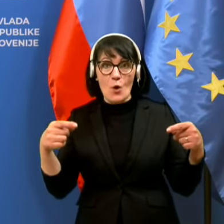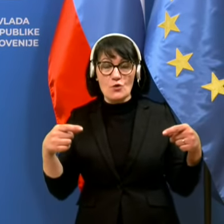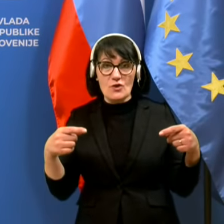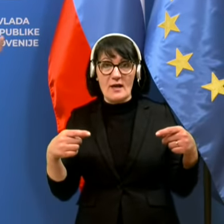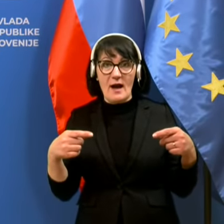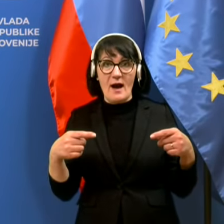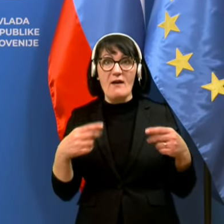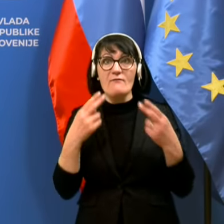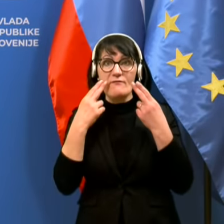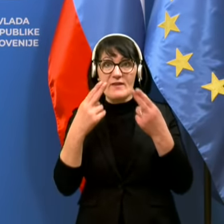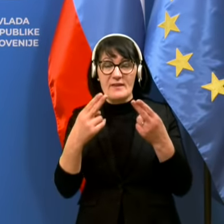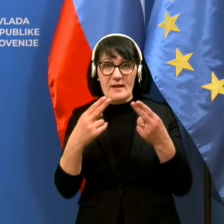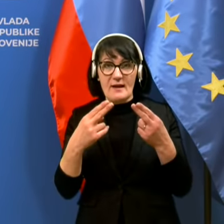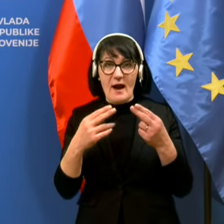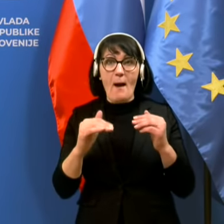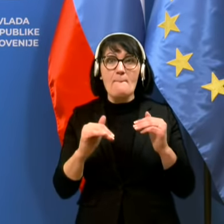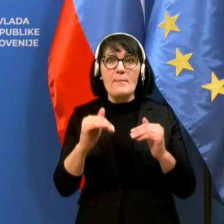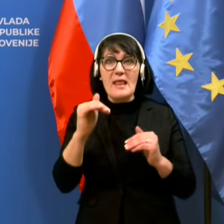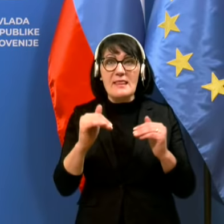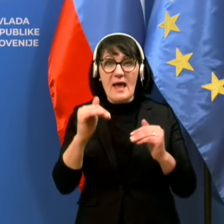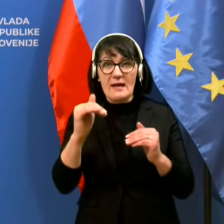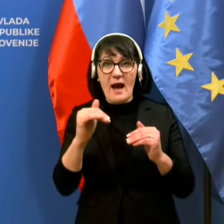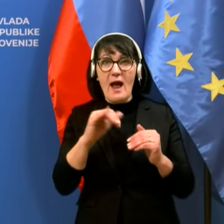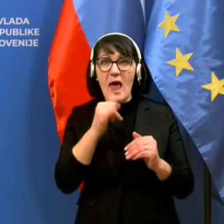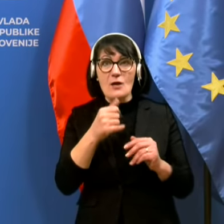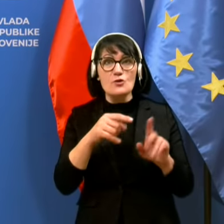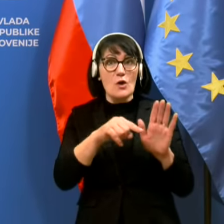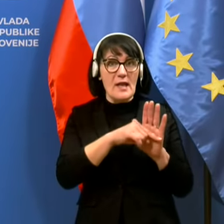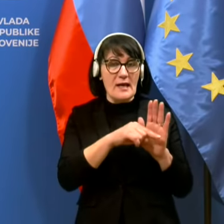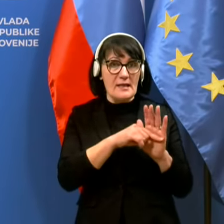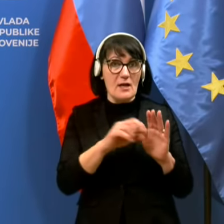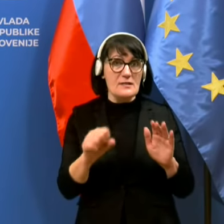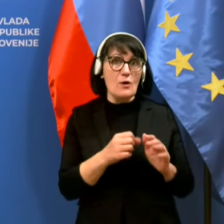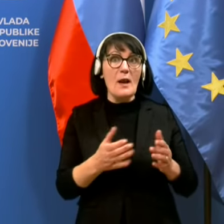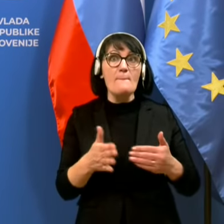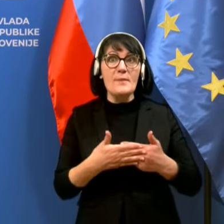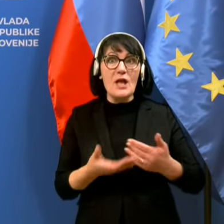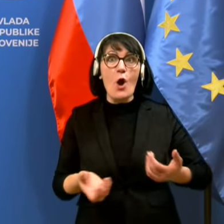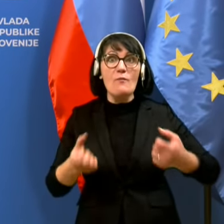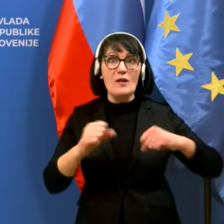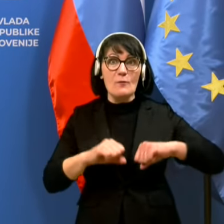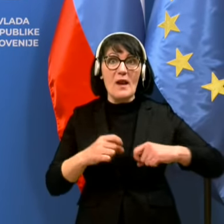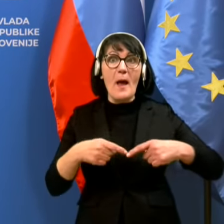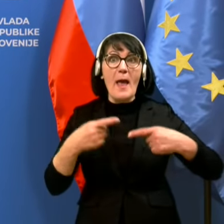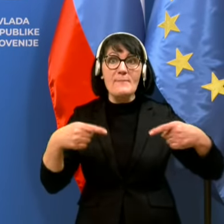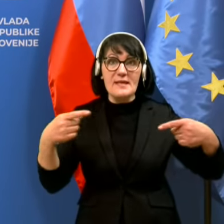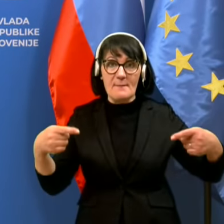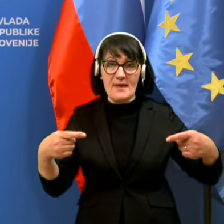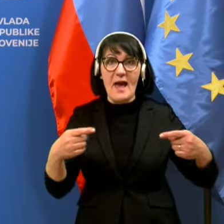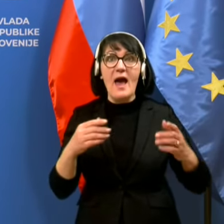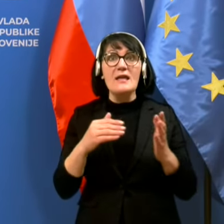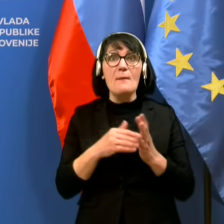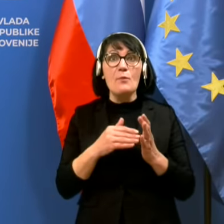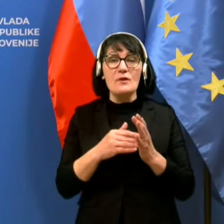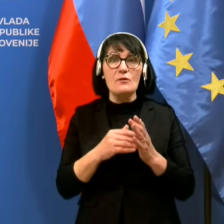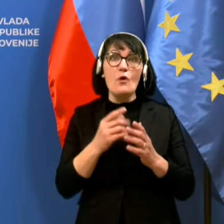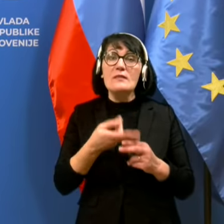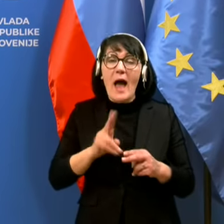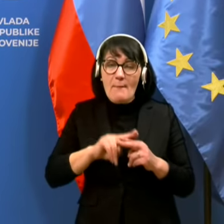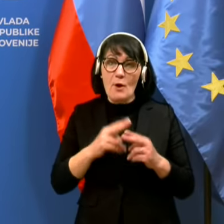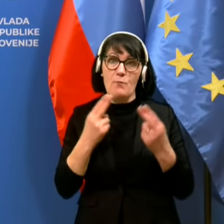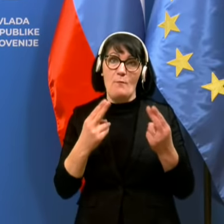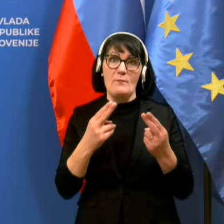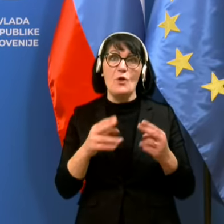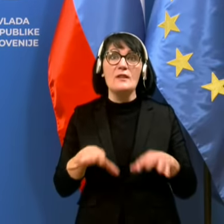tistega lažno pozitivnega, tistega lažno negativnega, zato, ker pri obvladovanju epidemije je to najbolj pomembno, da